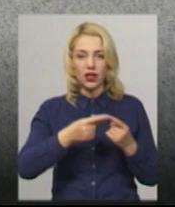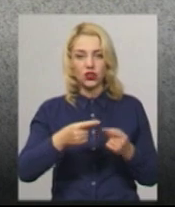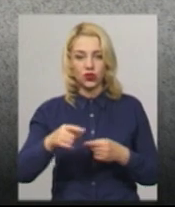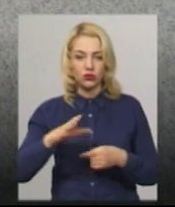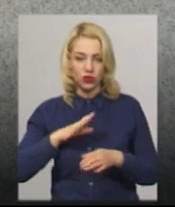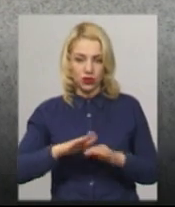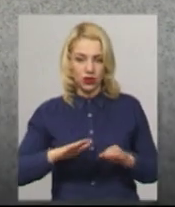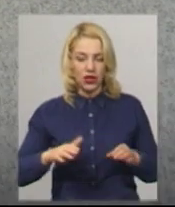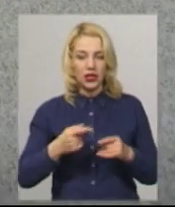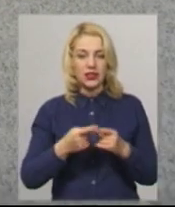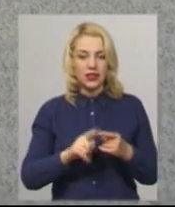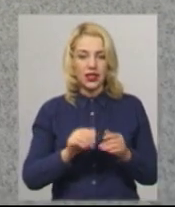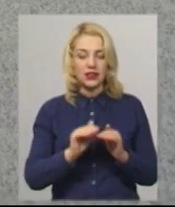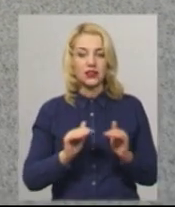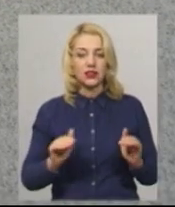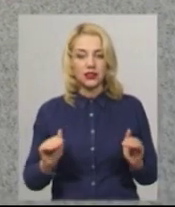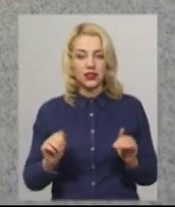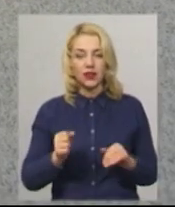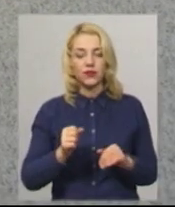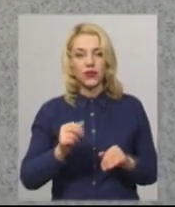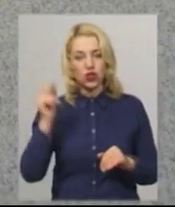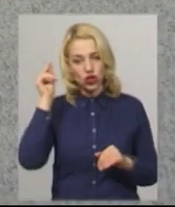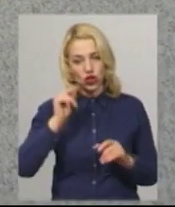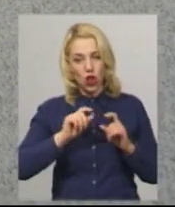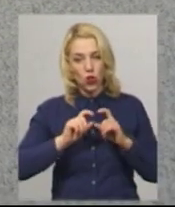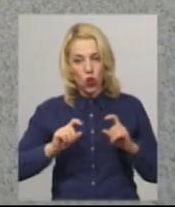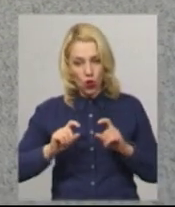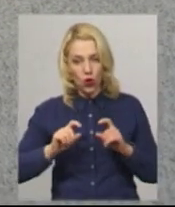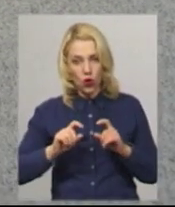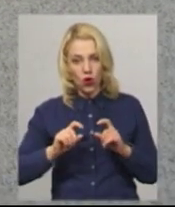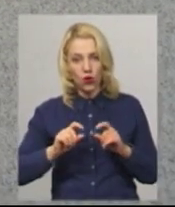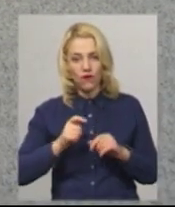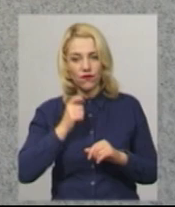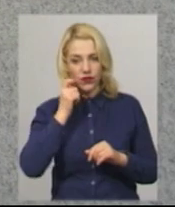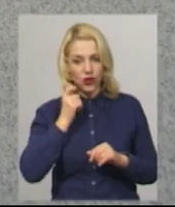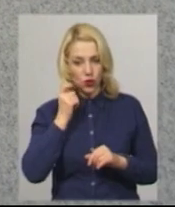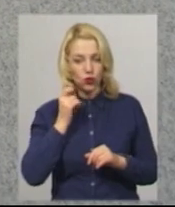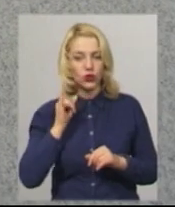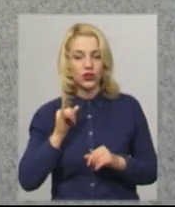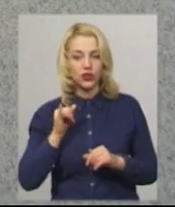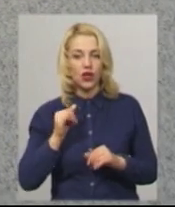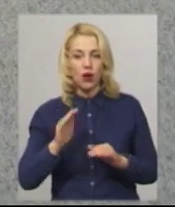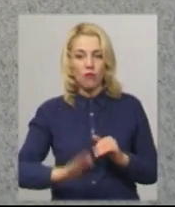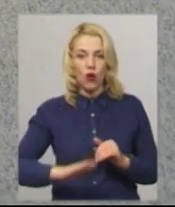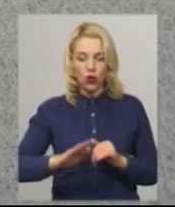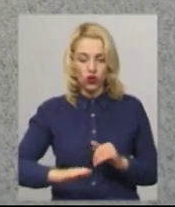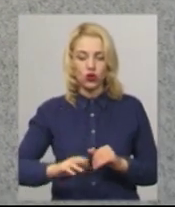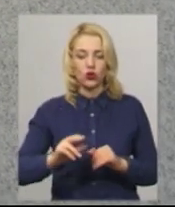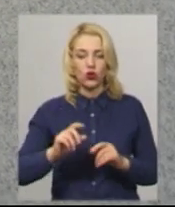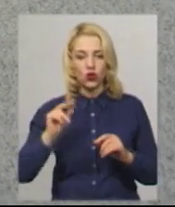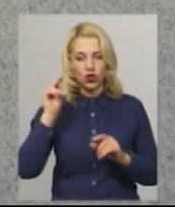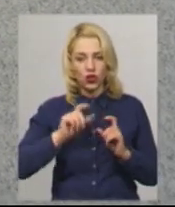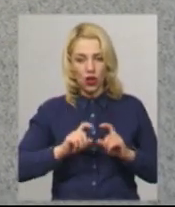Переважно це діти шкільного та молодшого шкільного